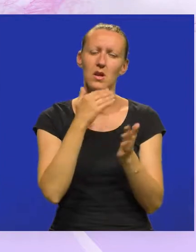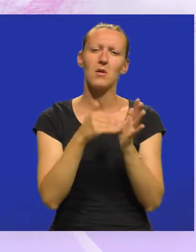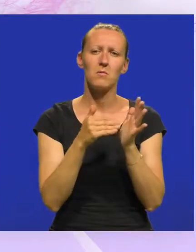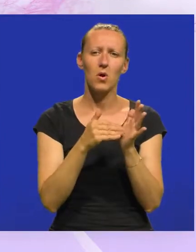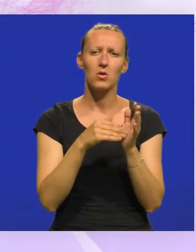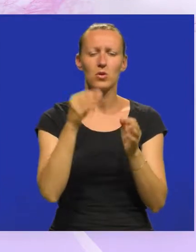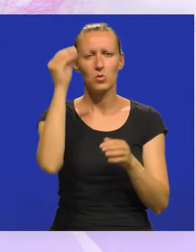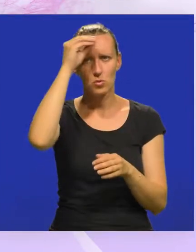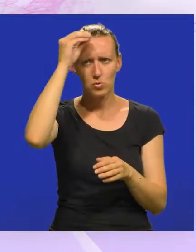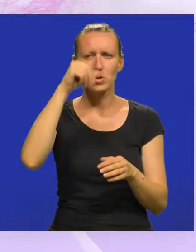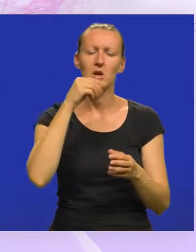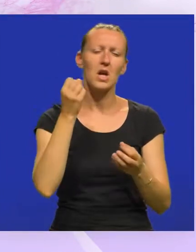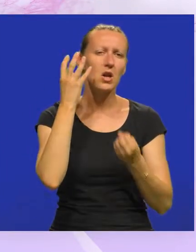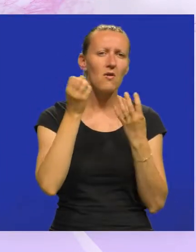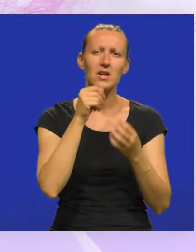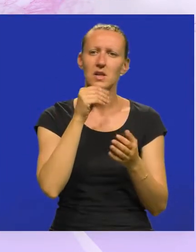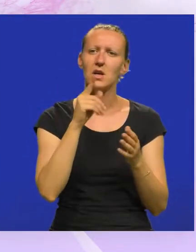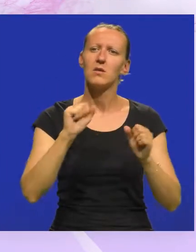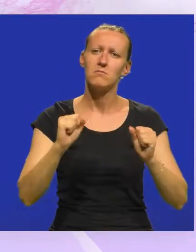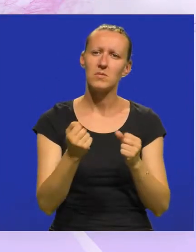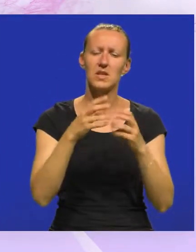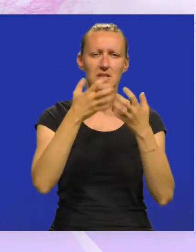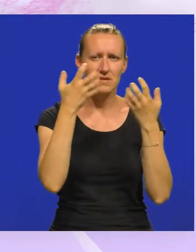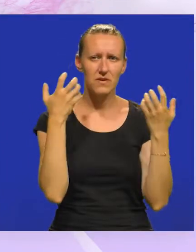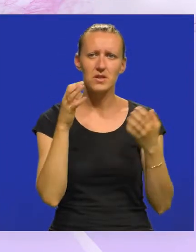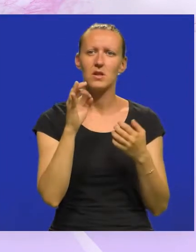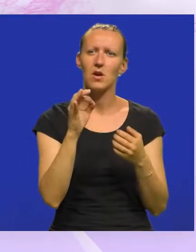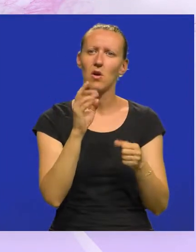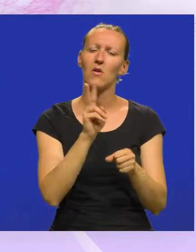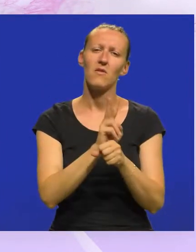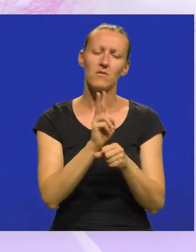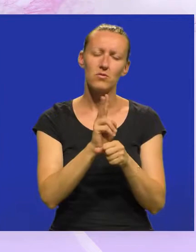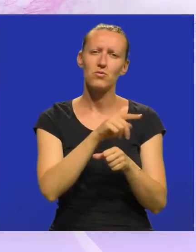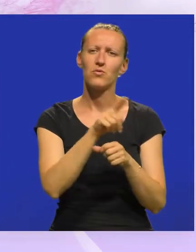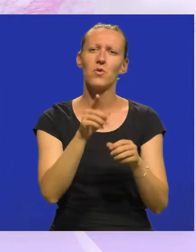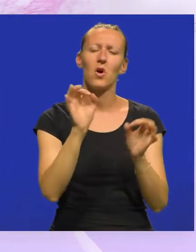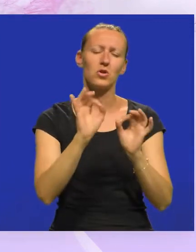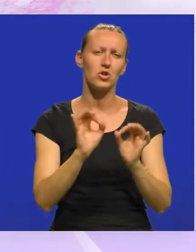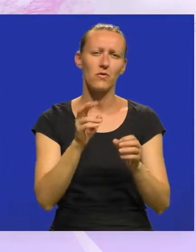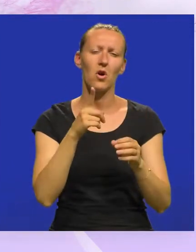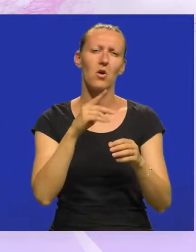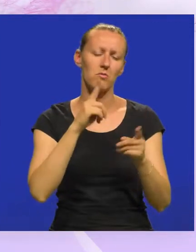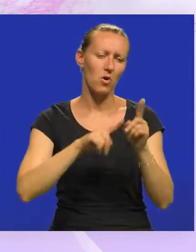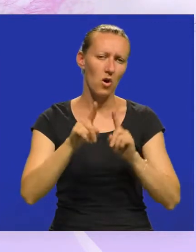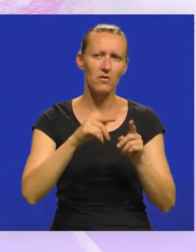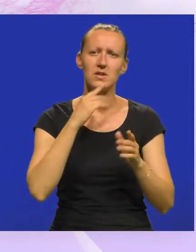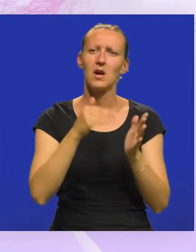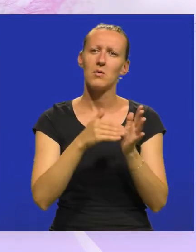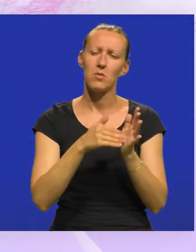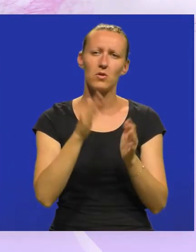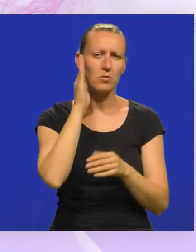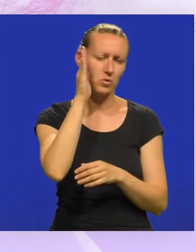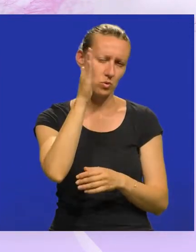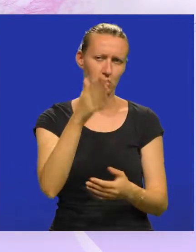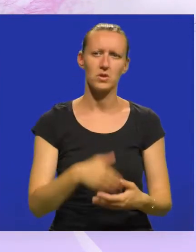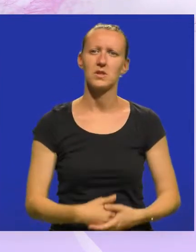za potrebe učenja, inovacija i poticanja svijesti o konceptu održivog gospodarenja povješću za potrebe